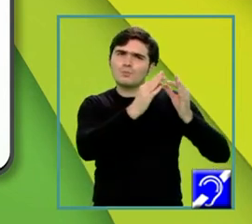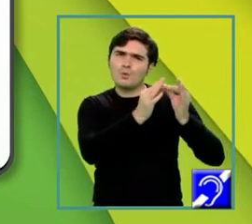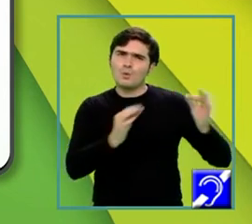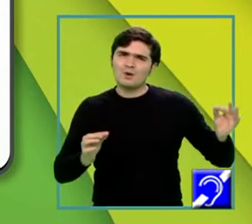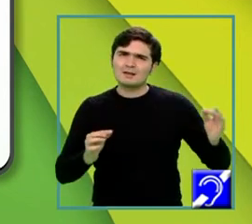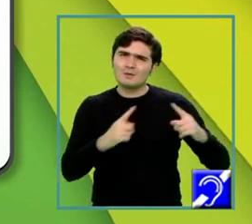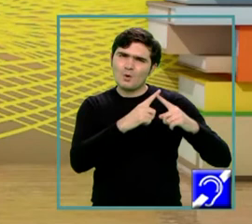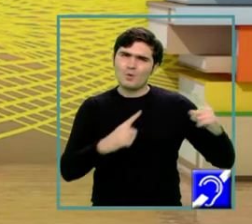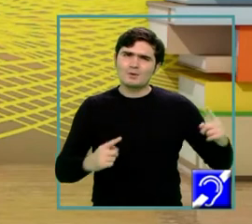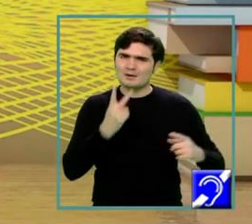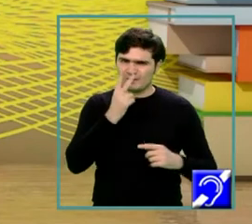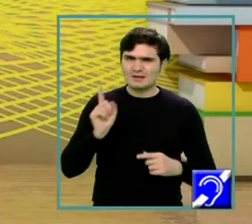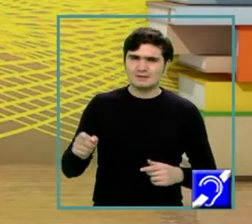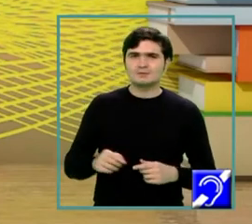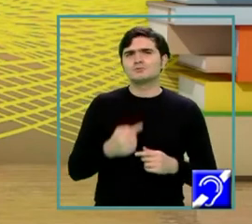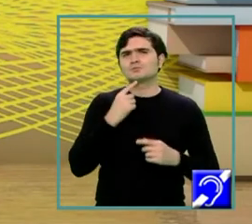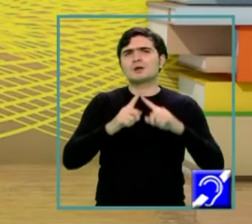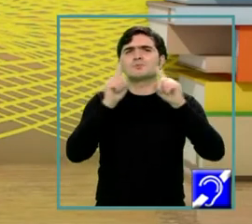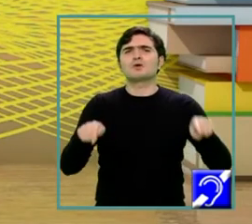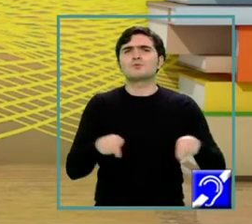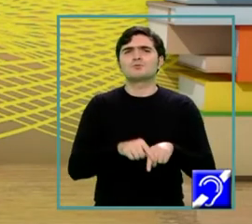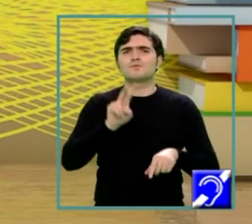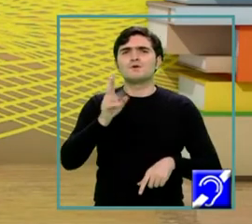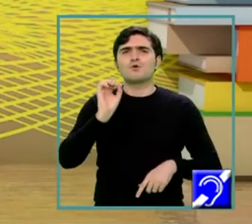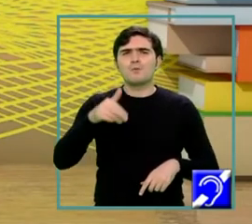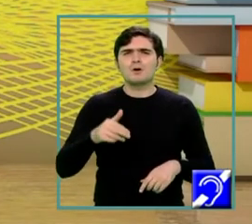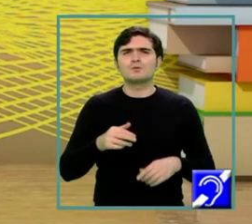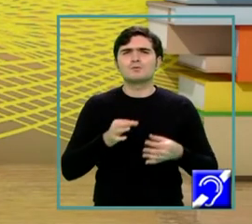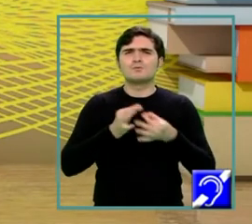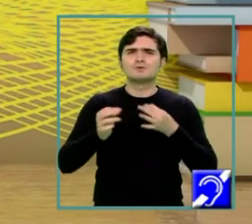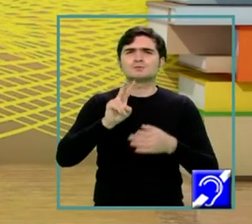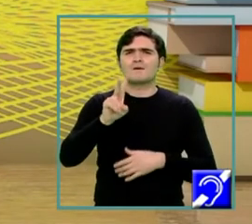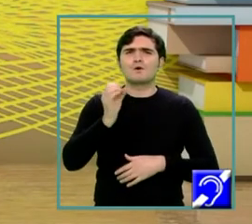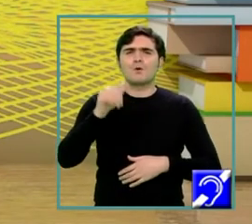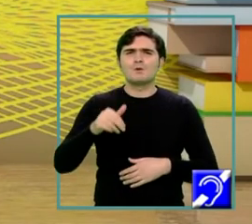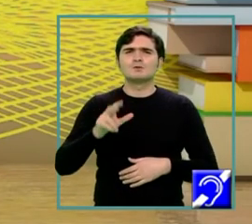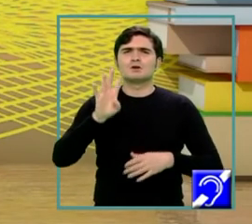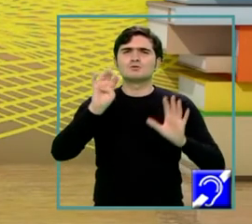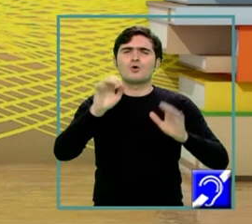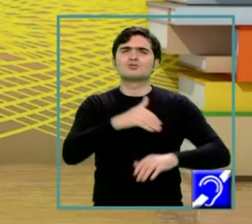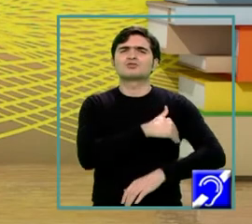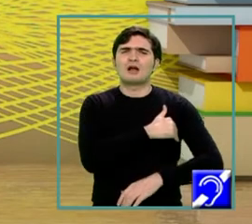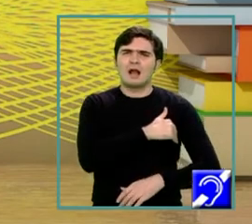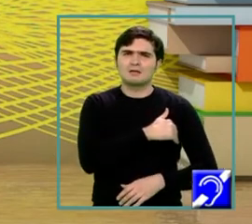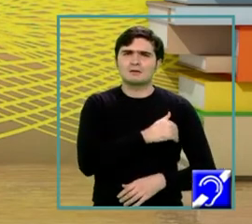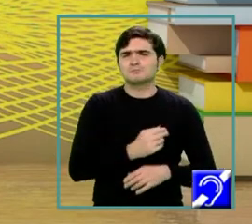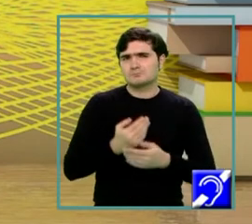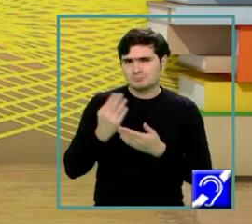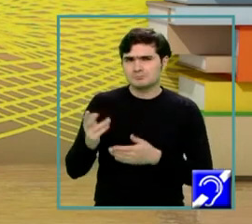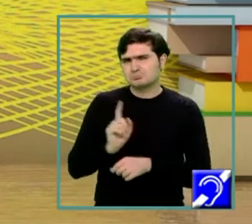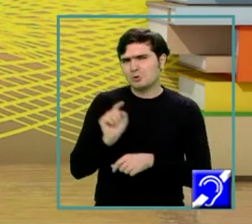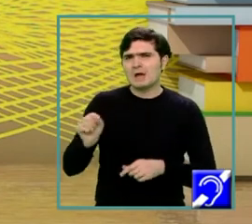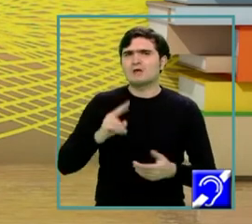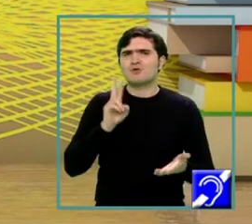în figura respectivă. În triunghiul VOM cu măsura lui VOM de 90 de grade, iată, tot aici am